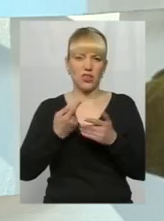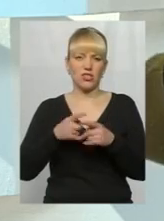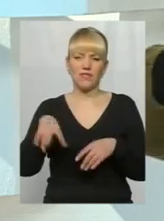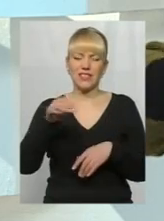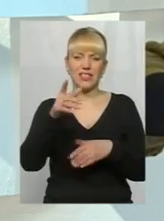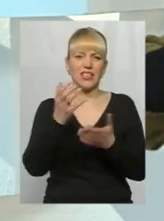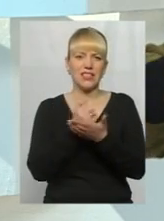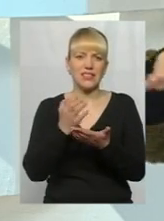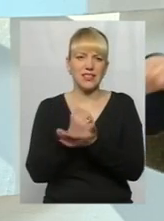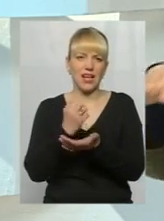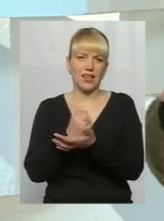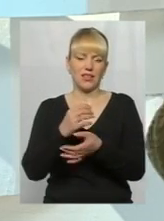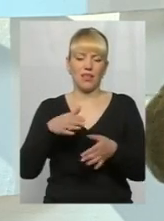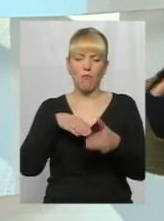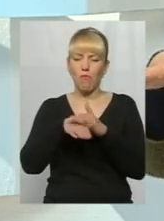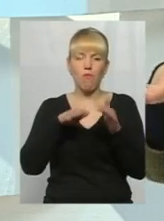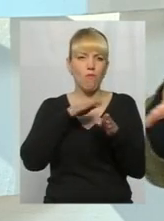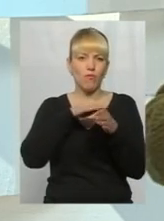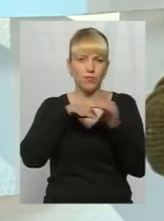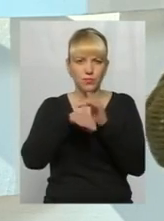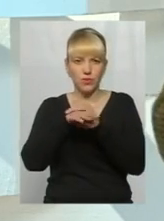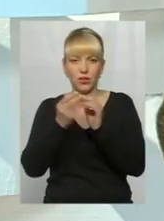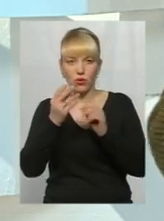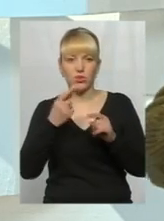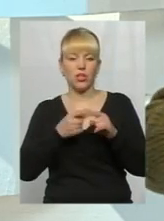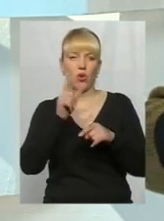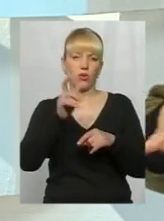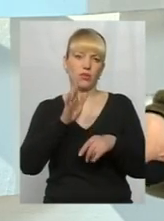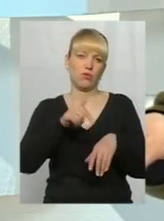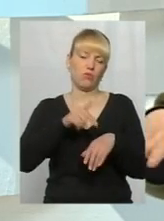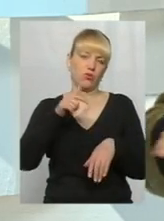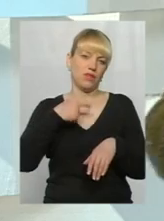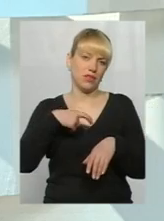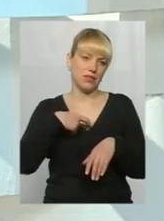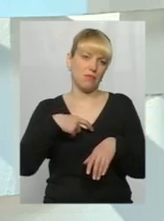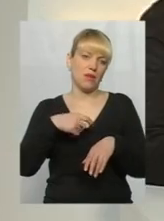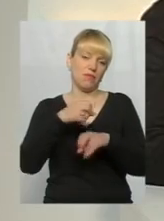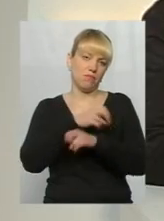статки, на повні стайні, повні кишені і повне все, вона буде почуватися абсолютно бідною.